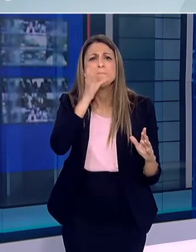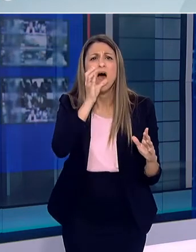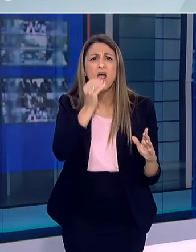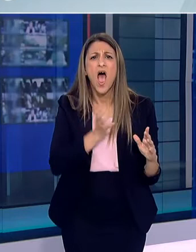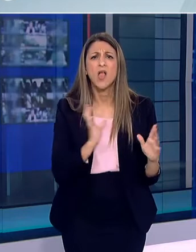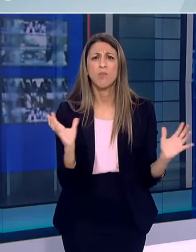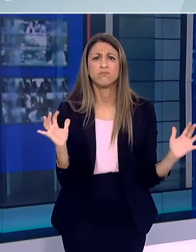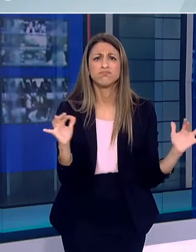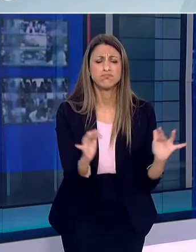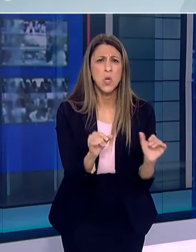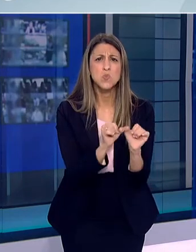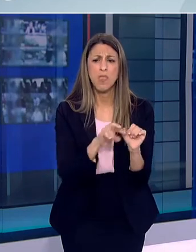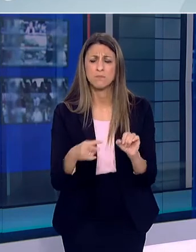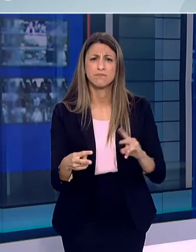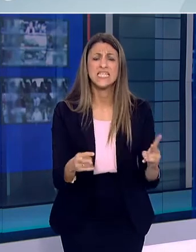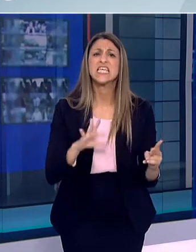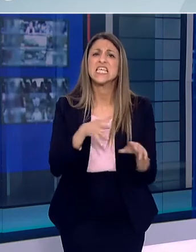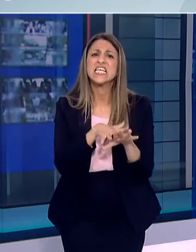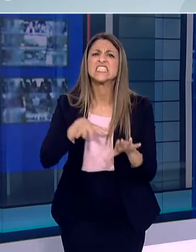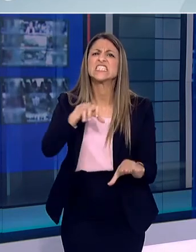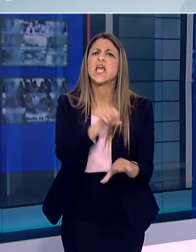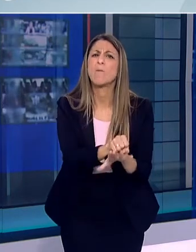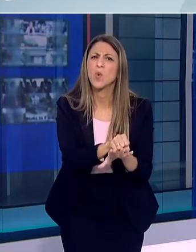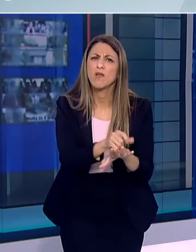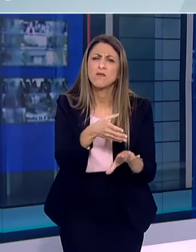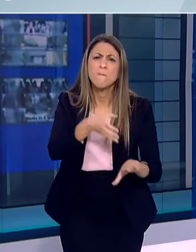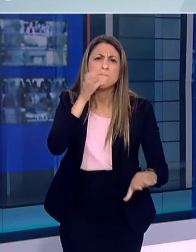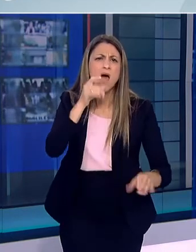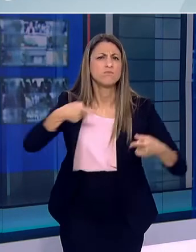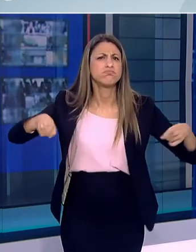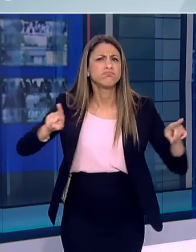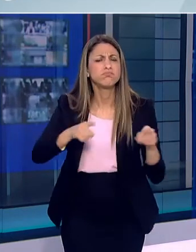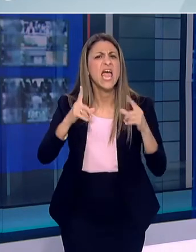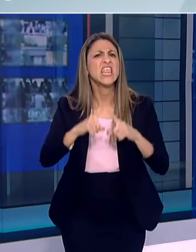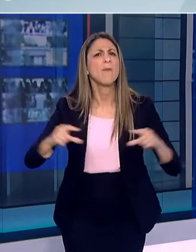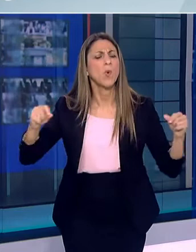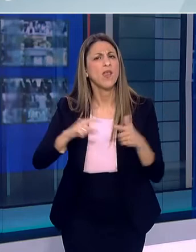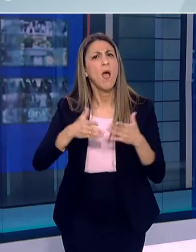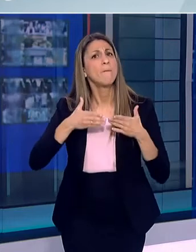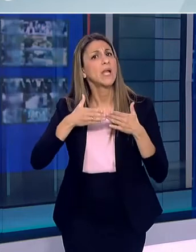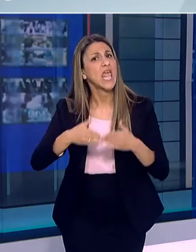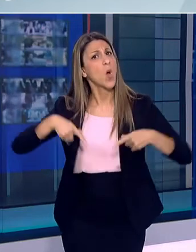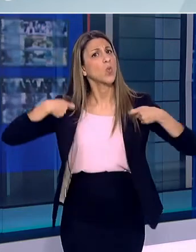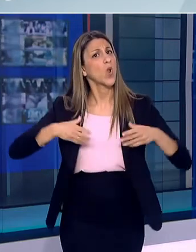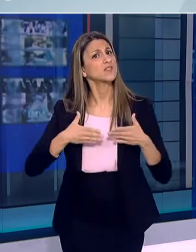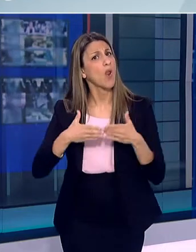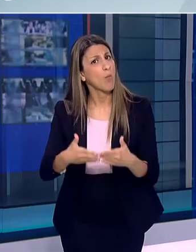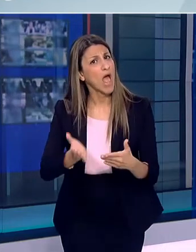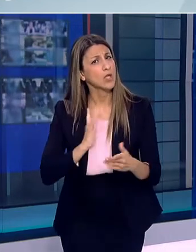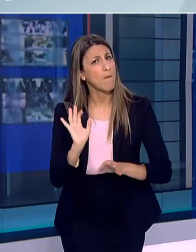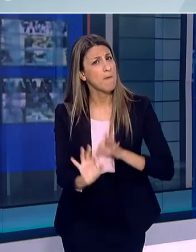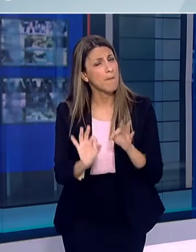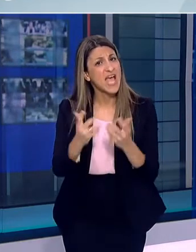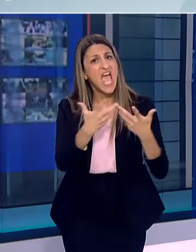παράδειγμα εδώ τις κατοικίες των μεταναστών στη Σιγκαπούρη, τα μπάρ ζωντανής μουσικής στην Ιαπωνία, τα πλοία, τα κρουαζερόπλια τα εργοστάσια